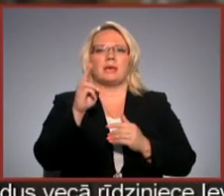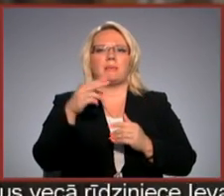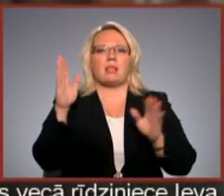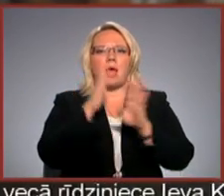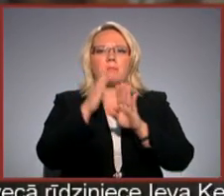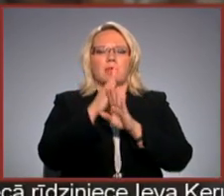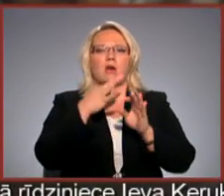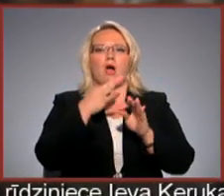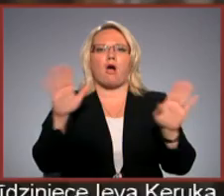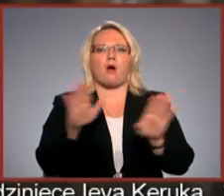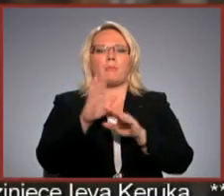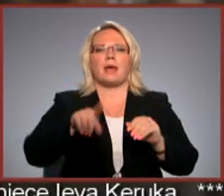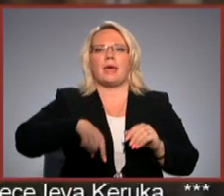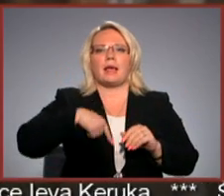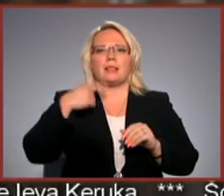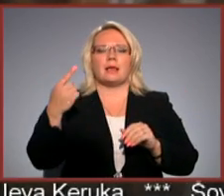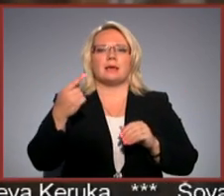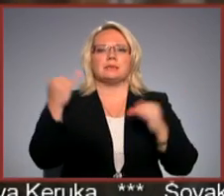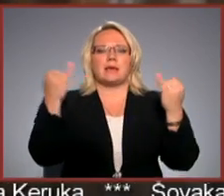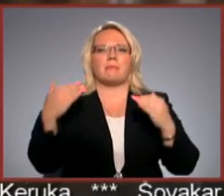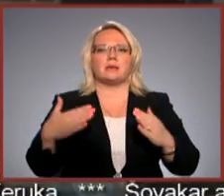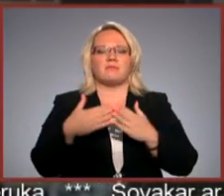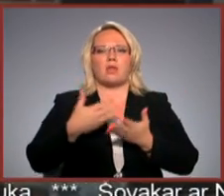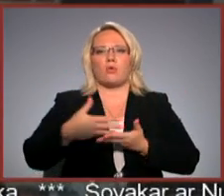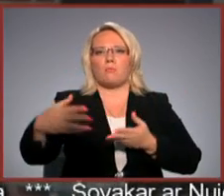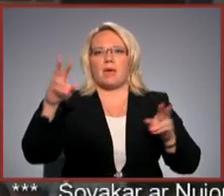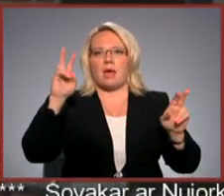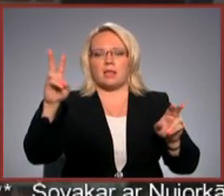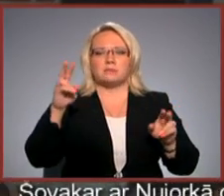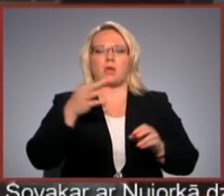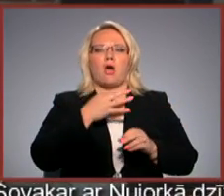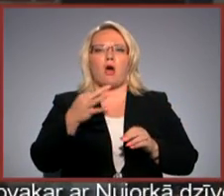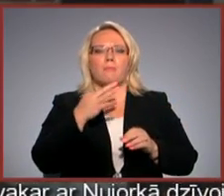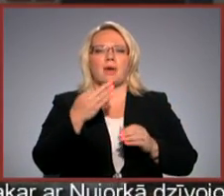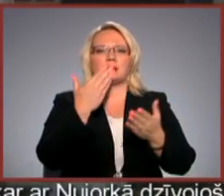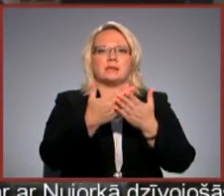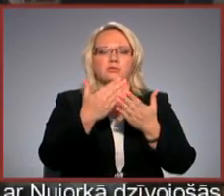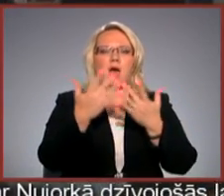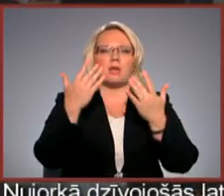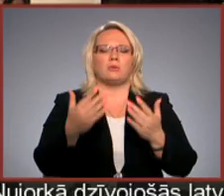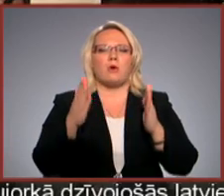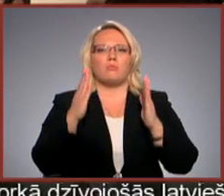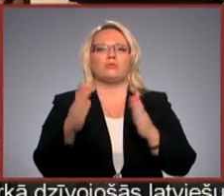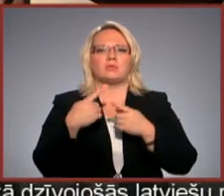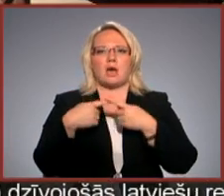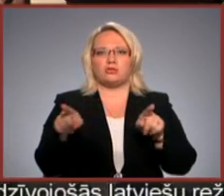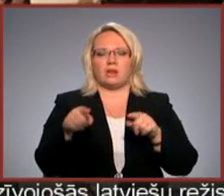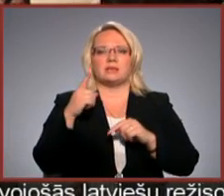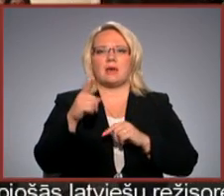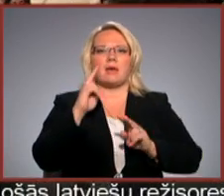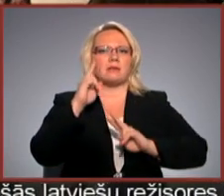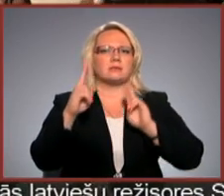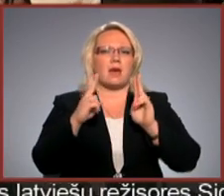laikmetīgā opera Ilgas Ziemassvētka mielasts. Taču katru dienu operas inscenējuma atrisinājums būšot atšķirīgs. Tajā